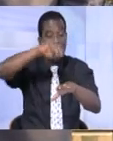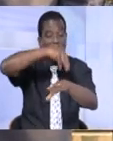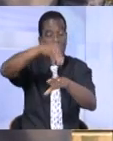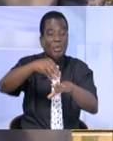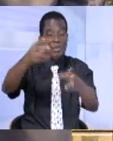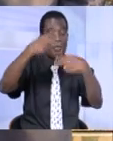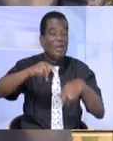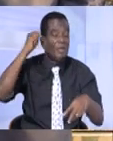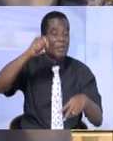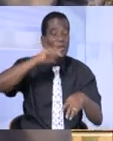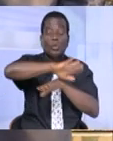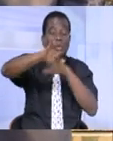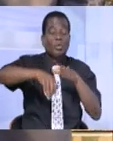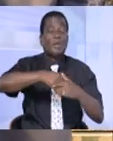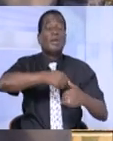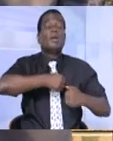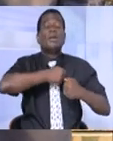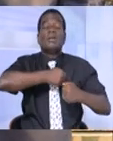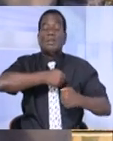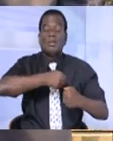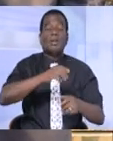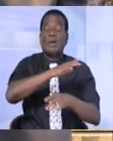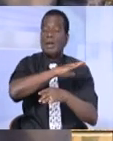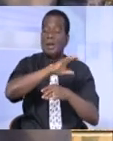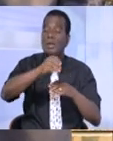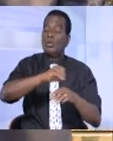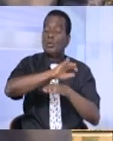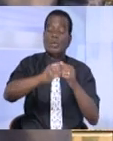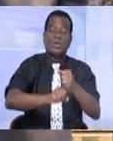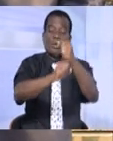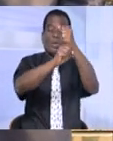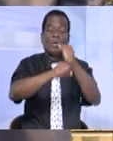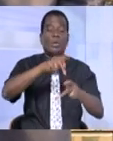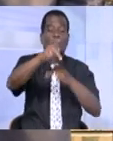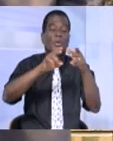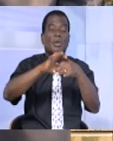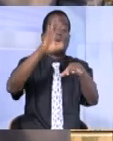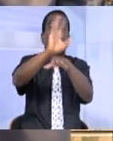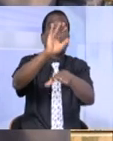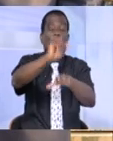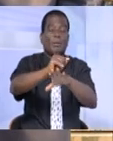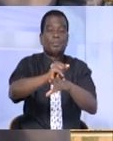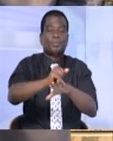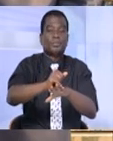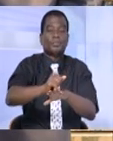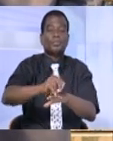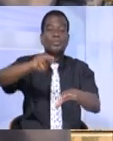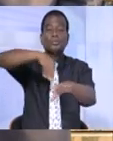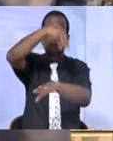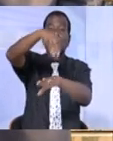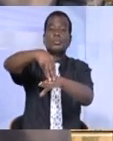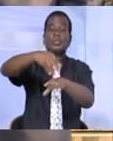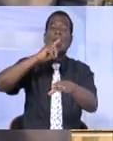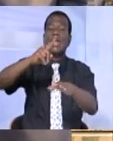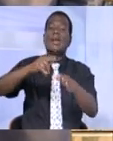témoigner et toute sa sympathie, toute sa compassion et tout son soutien au peuple de Côte d'Ivoire. Le Mali est un pays